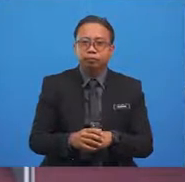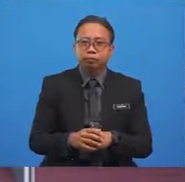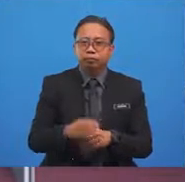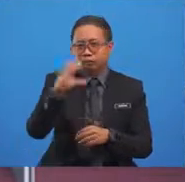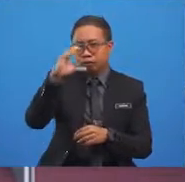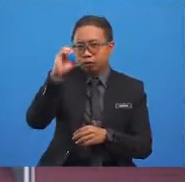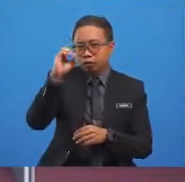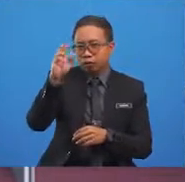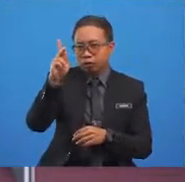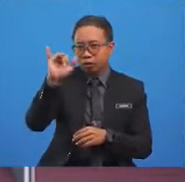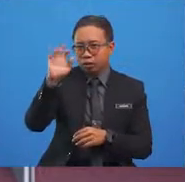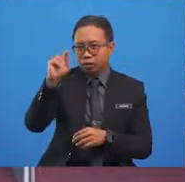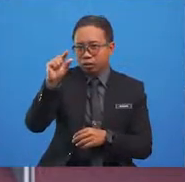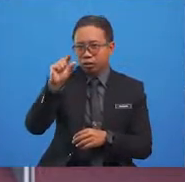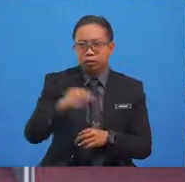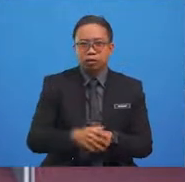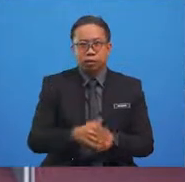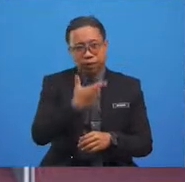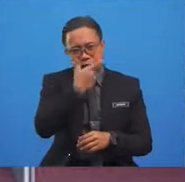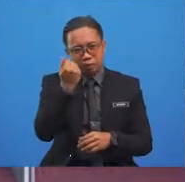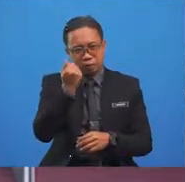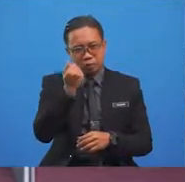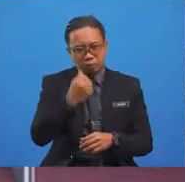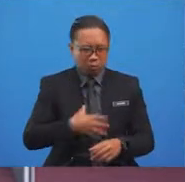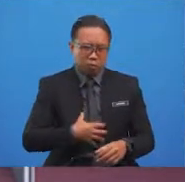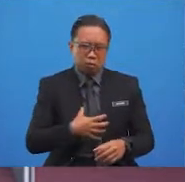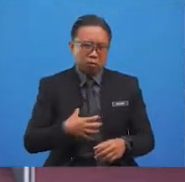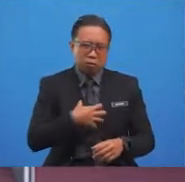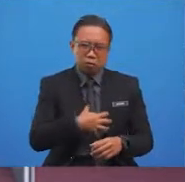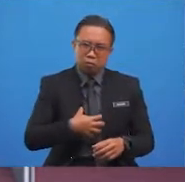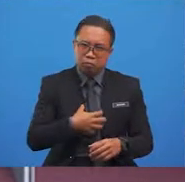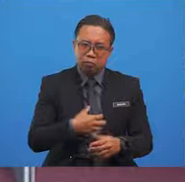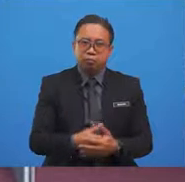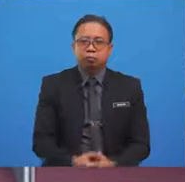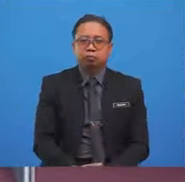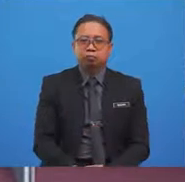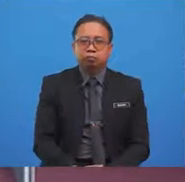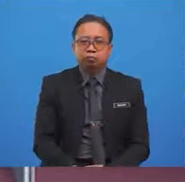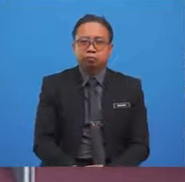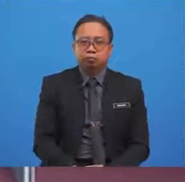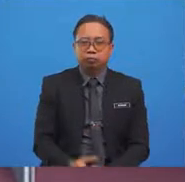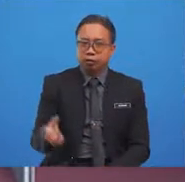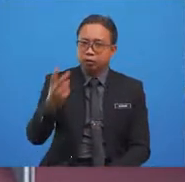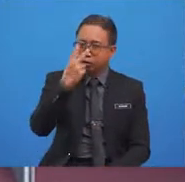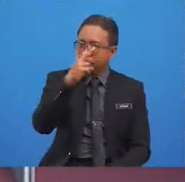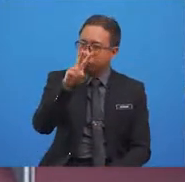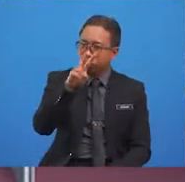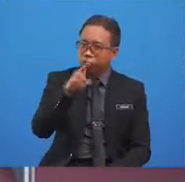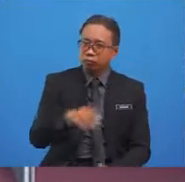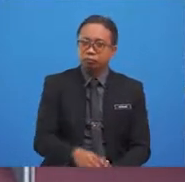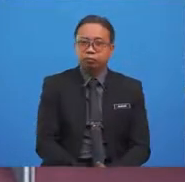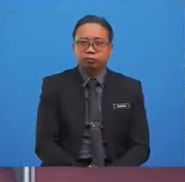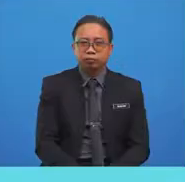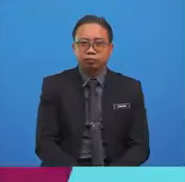cooking. Yummy and I'm hungry now, I guess. Mmm, let's go to the next one